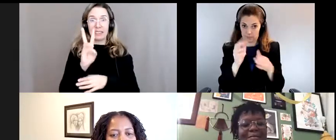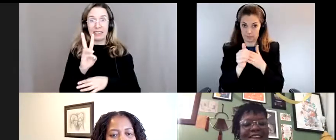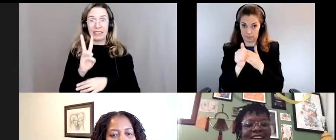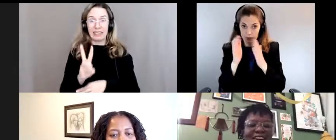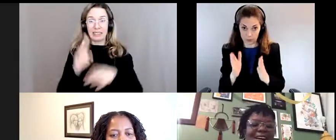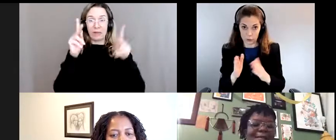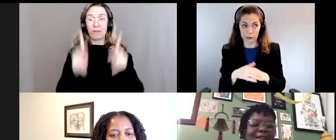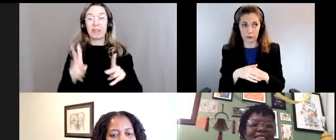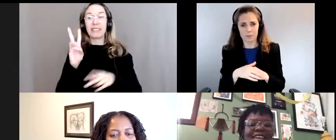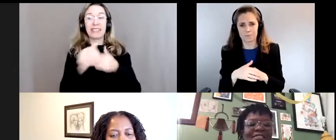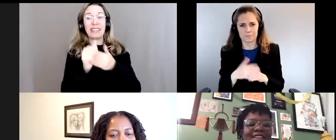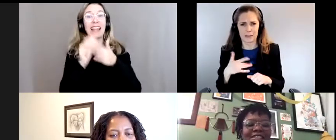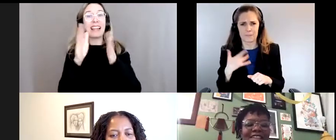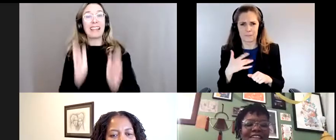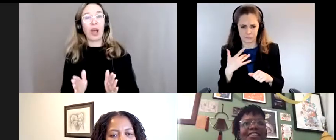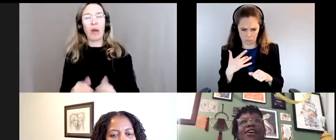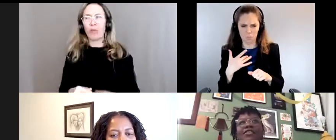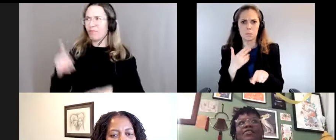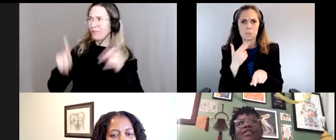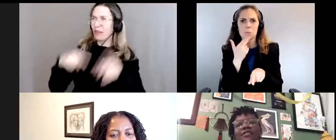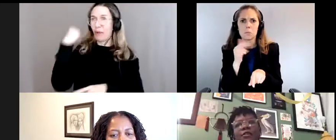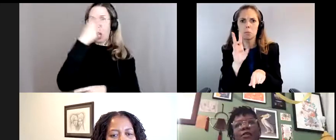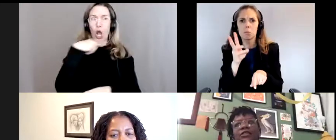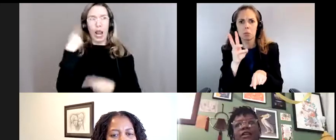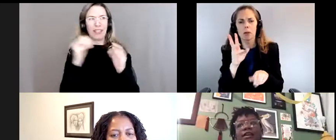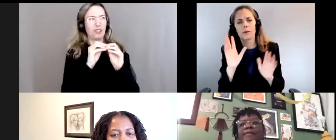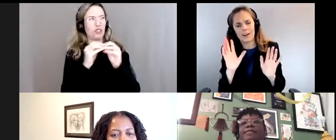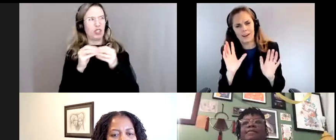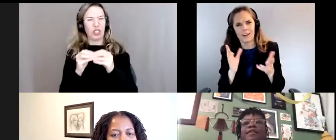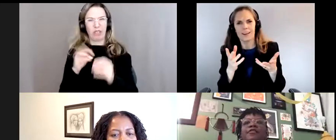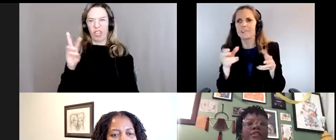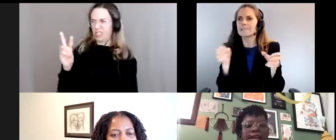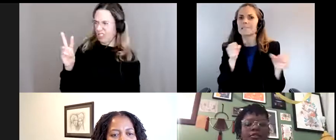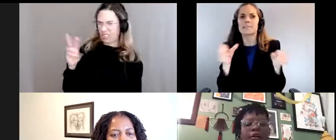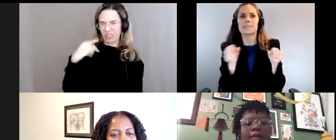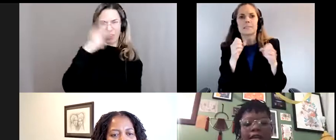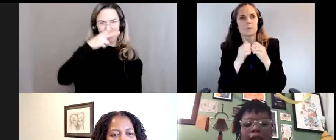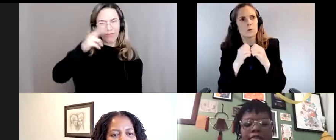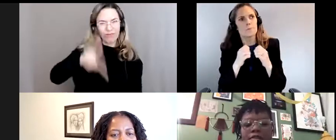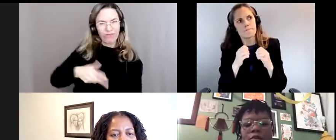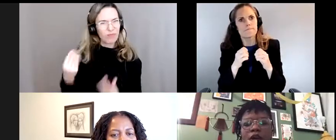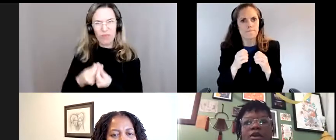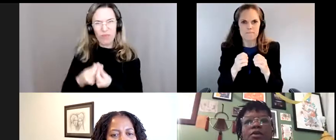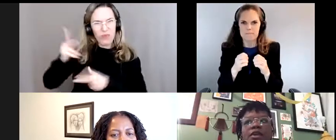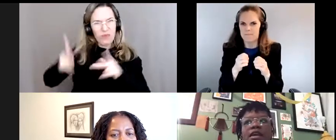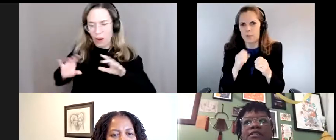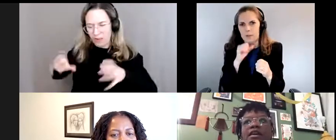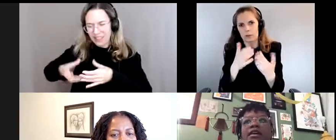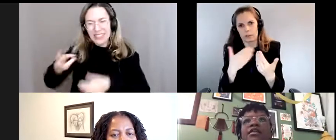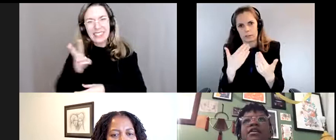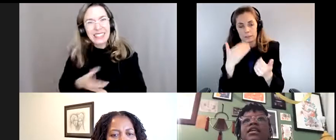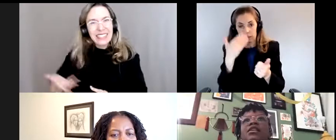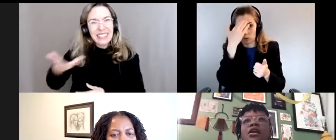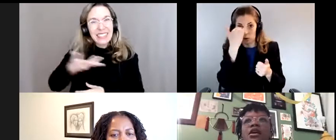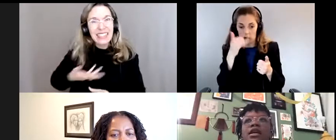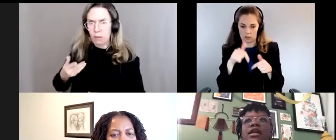leaders, et, bon, quand je le dis à votre autre, j'ai l'impression qu'on dirait que c un chiffre qui n'est pas très élevé, mais c'est... Mais ça